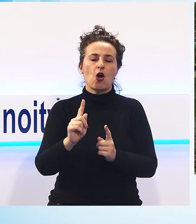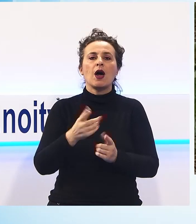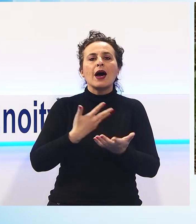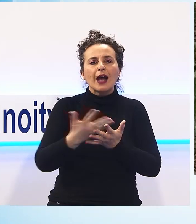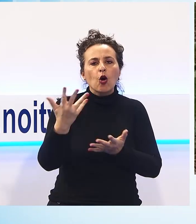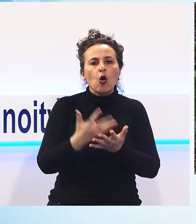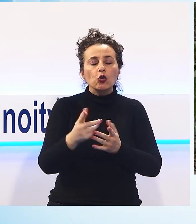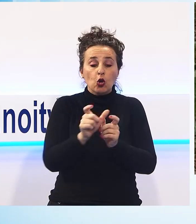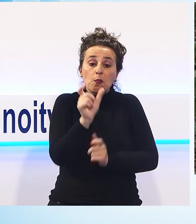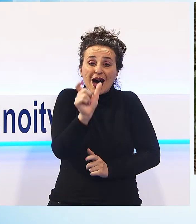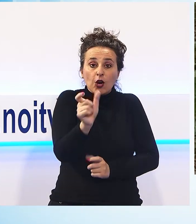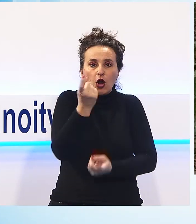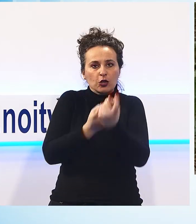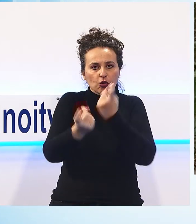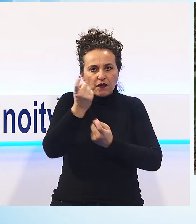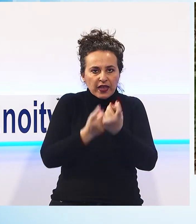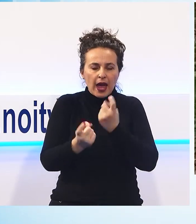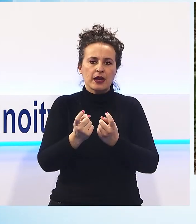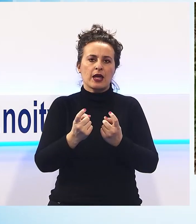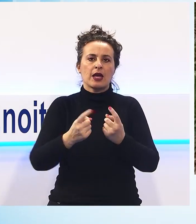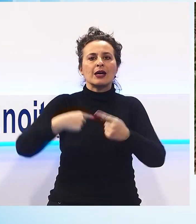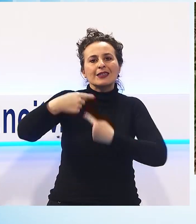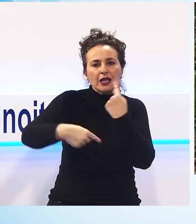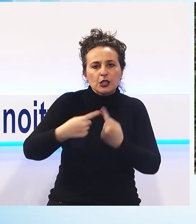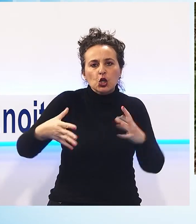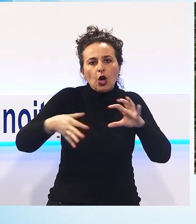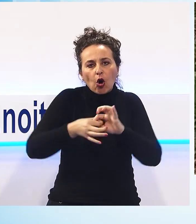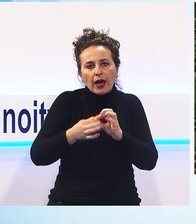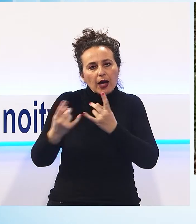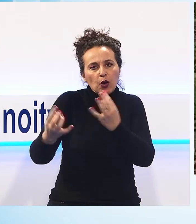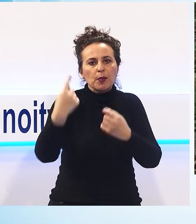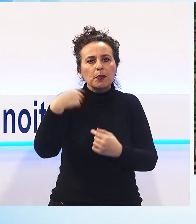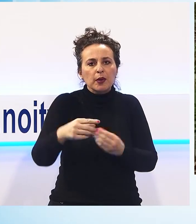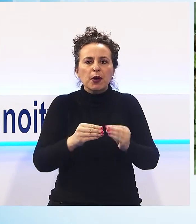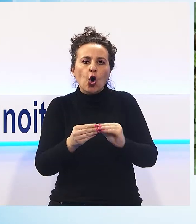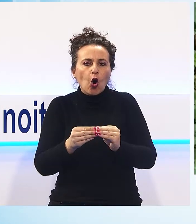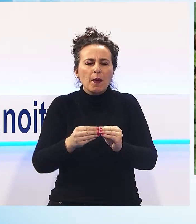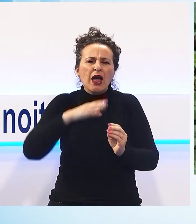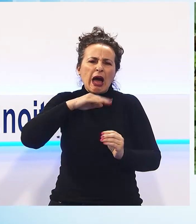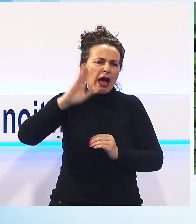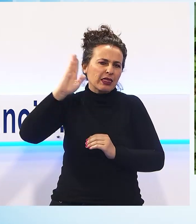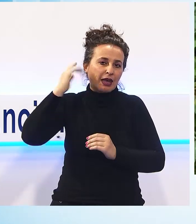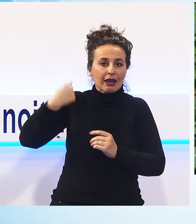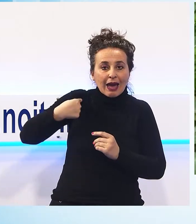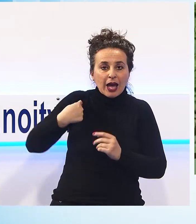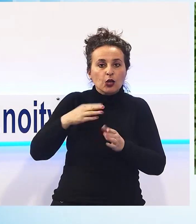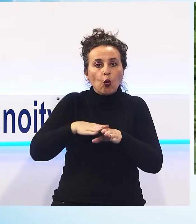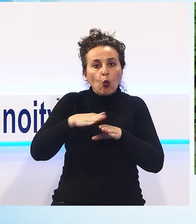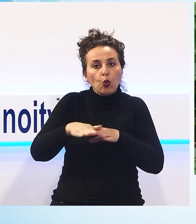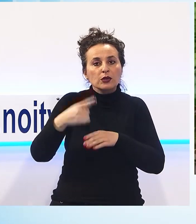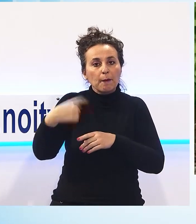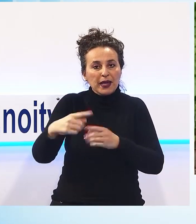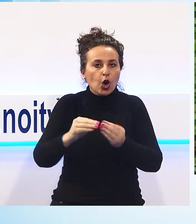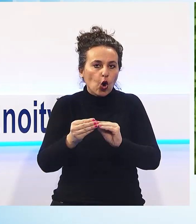'antropologia culturale, usi, costumi, da dove veniamo, cosa ci hanno fatto i nostri antenati con le piante e come ancora oggi ci danno la